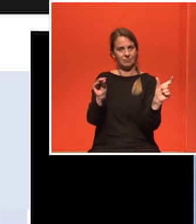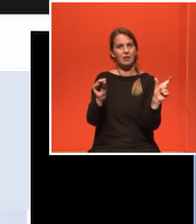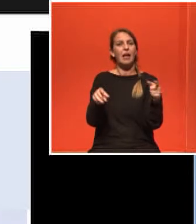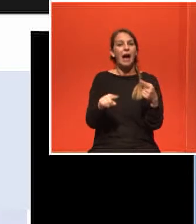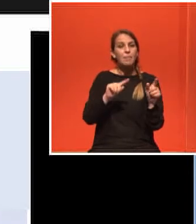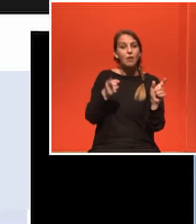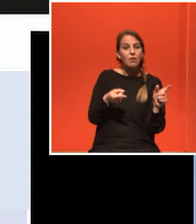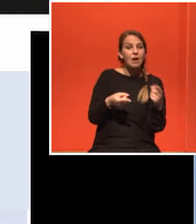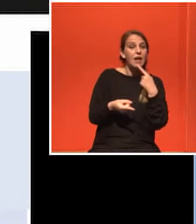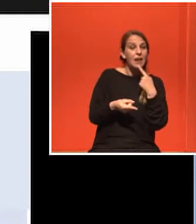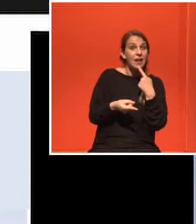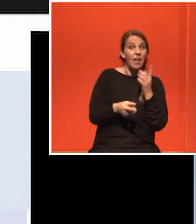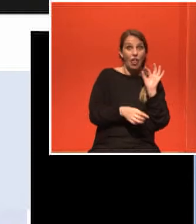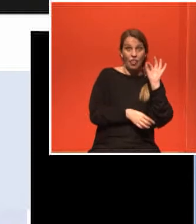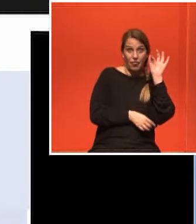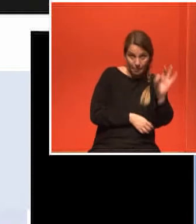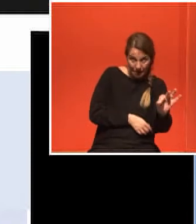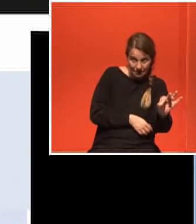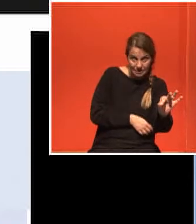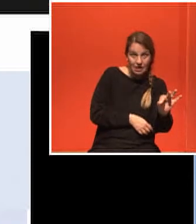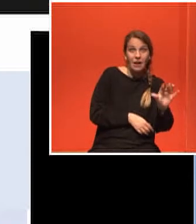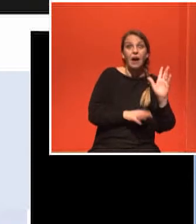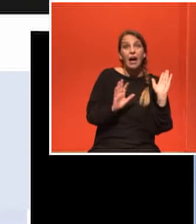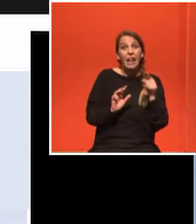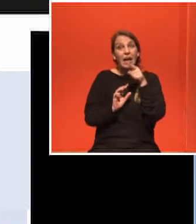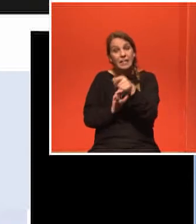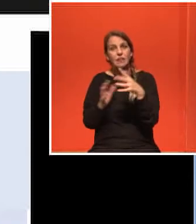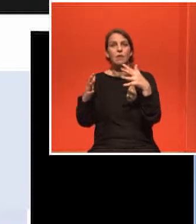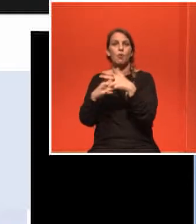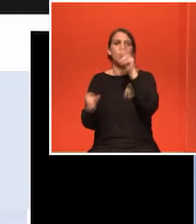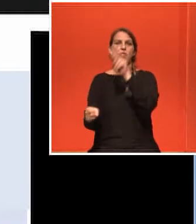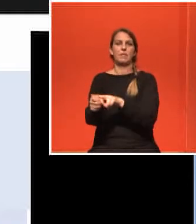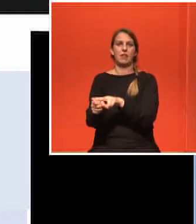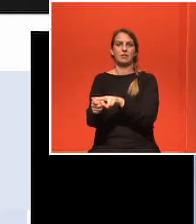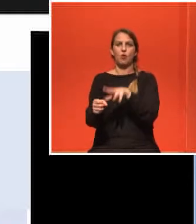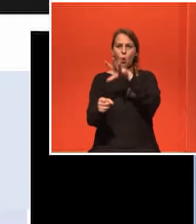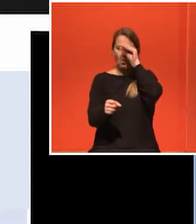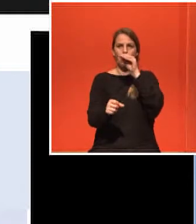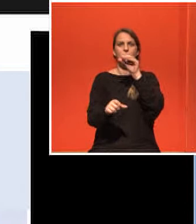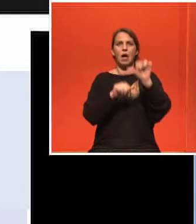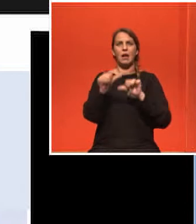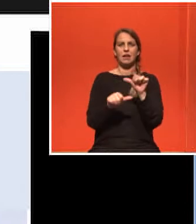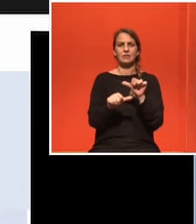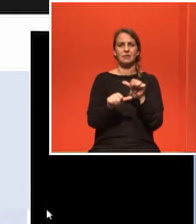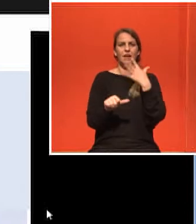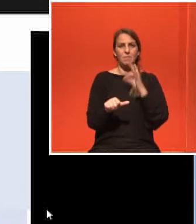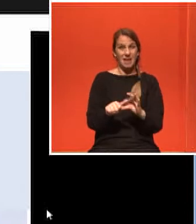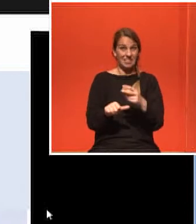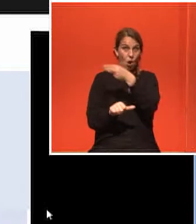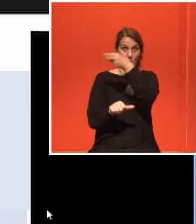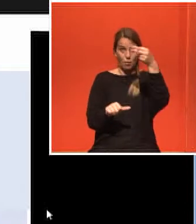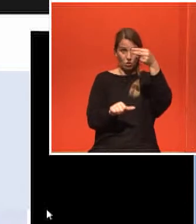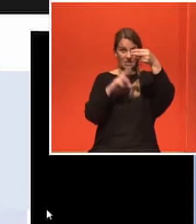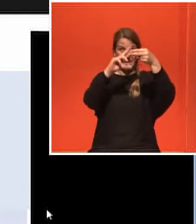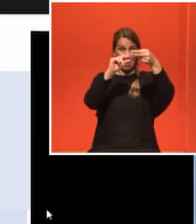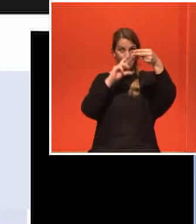αφήξεις ουκ δεν θα γυρίσεις στον πόλεμο θα πεθάνεις εντελώς διαφορετικό νόημα χωρίς να υπάρχει καμία αλλαγή στα